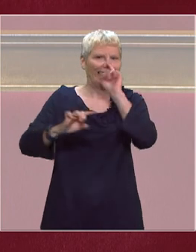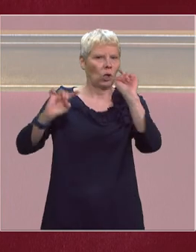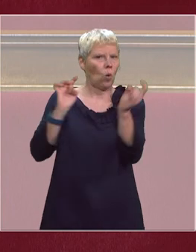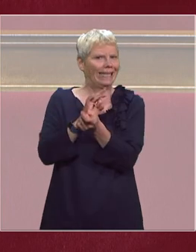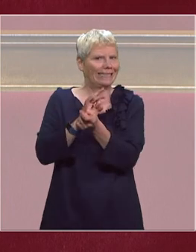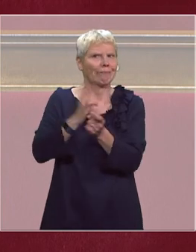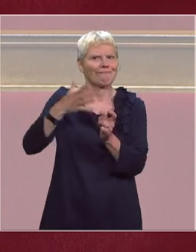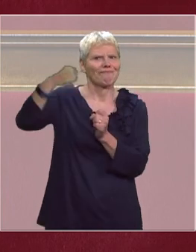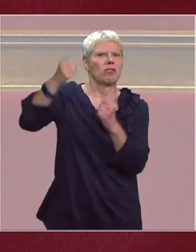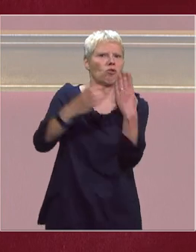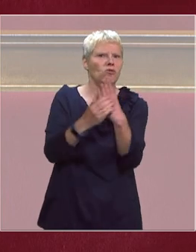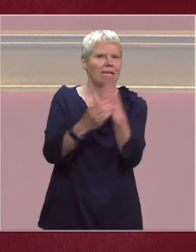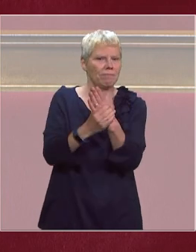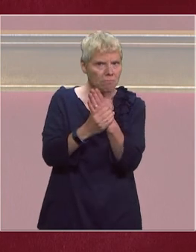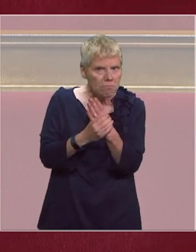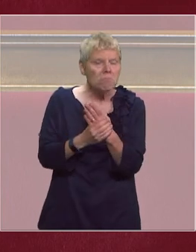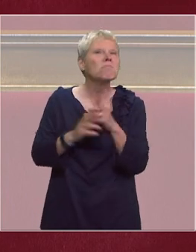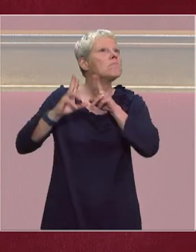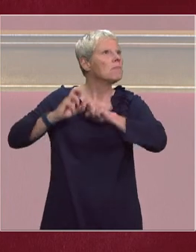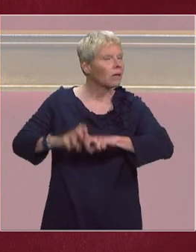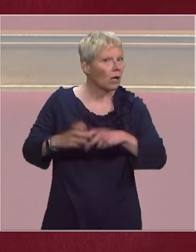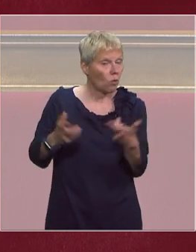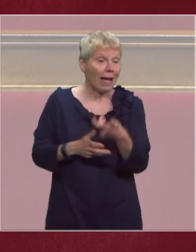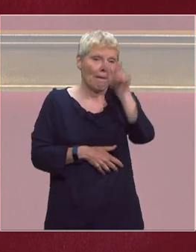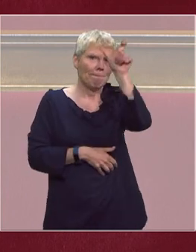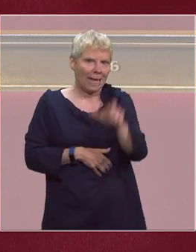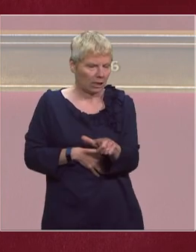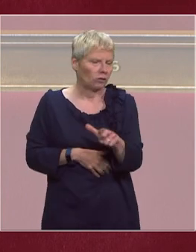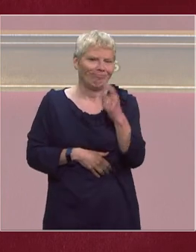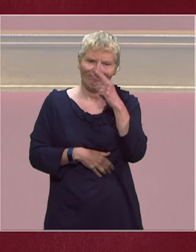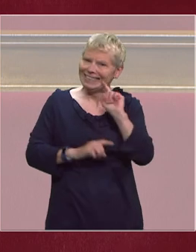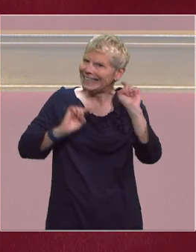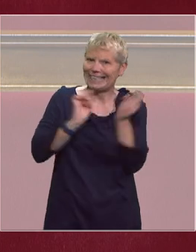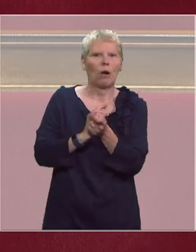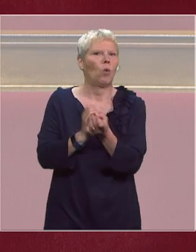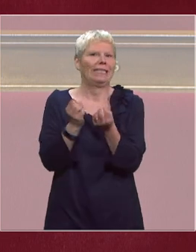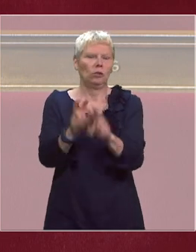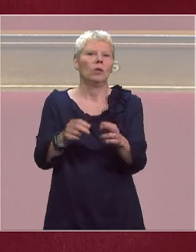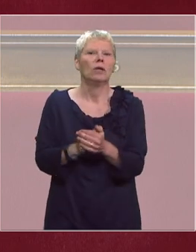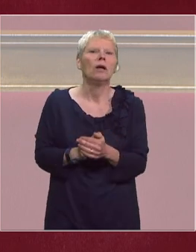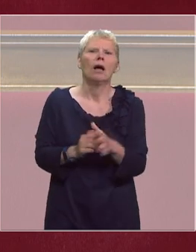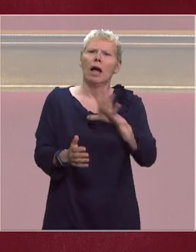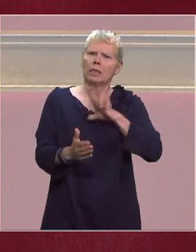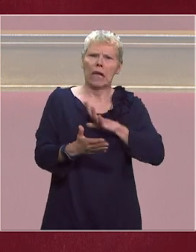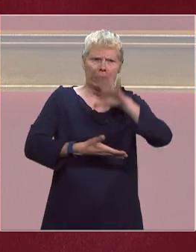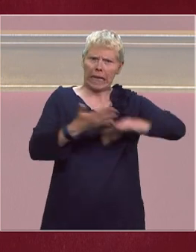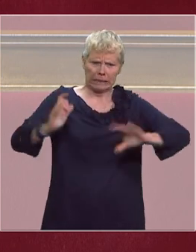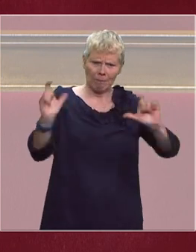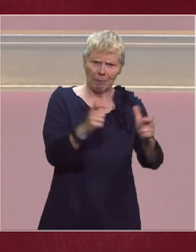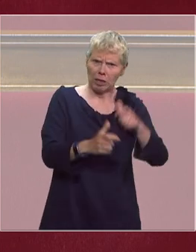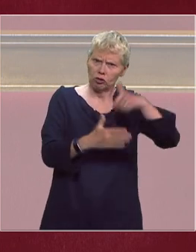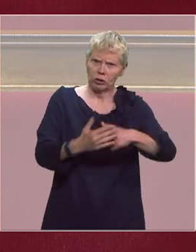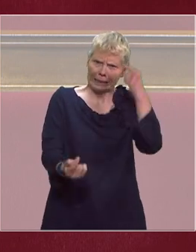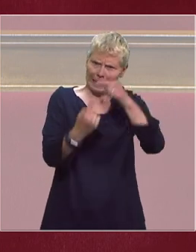cette affaire des premiers éléments il ressort la nature terroriste de cette attaque des documents manuscrits à connotation religieuse ont été